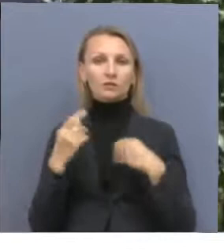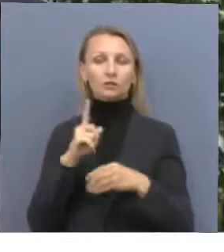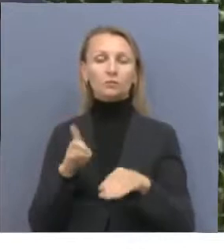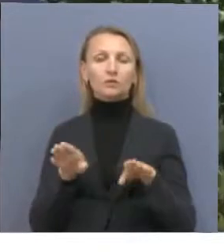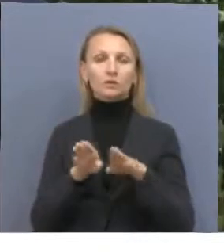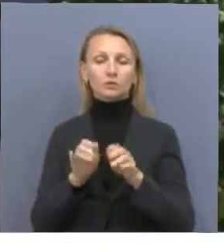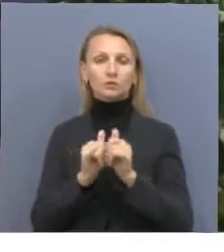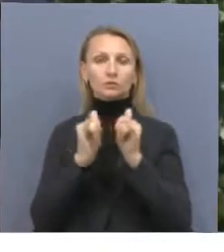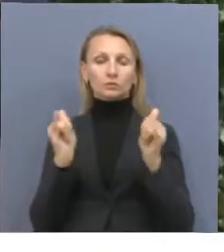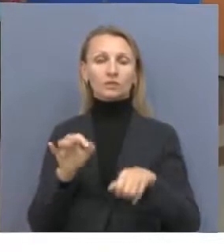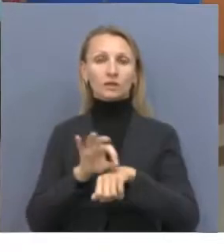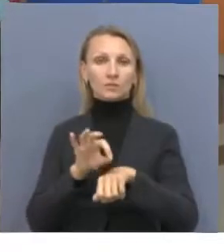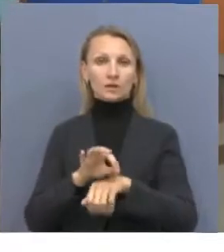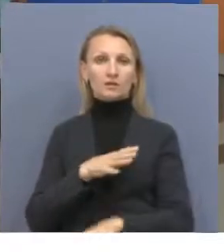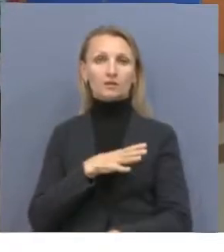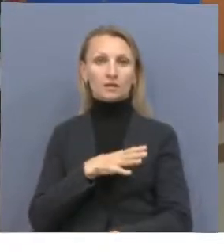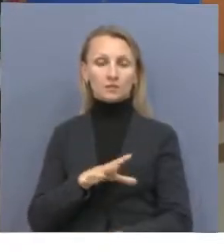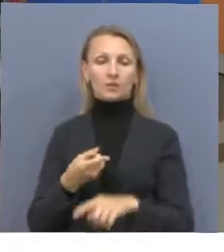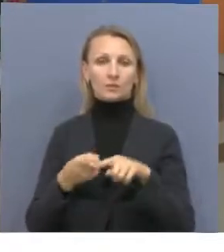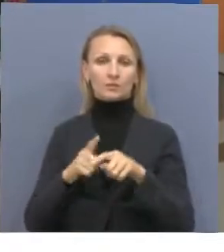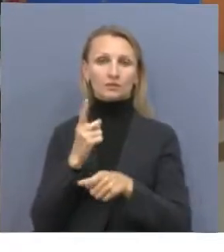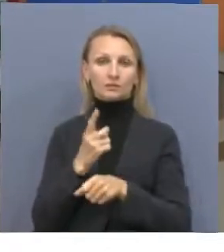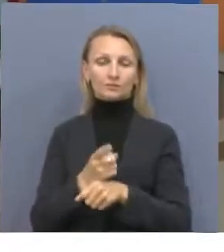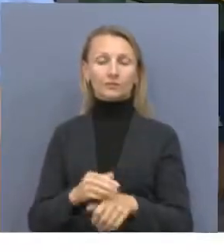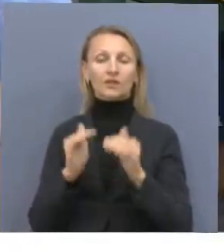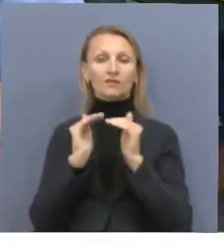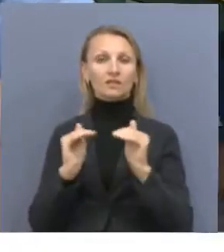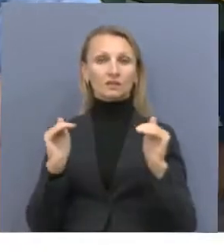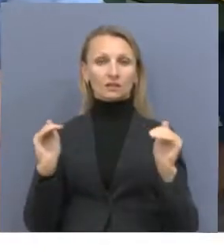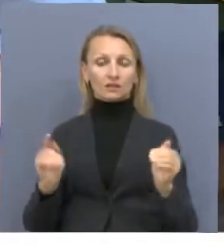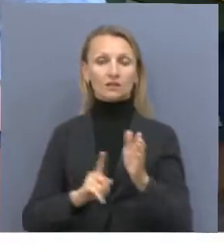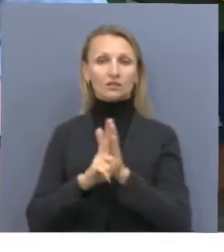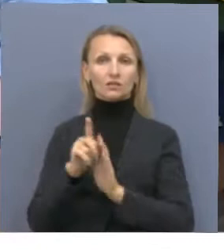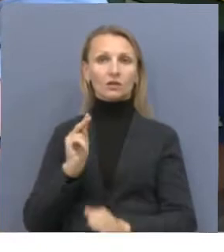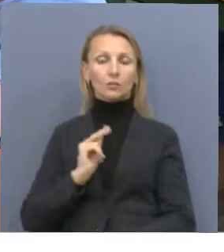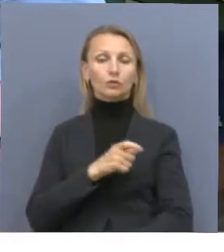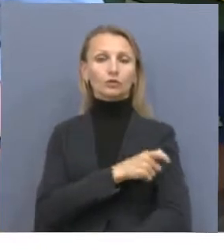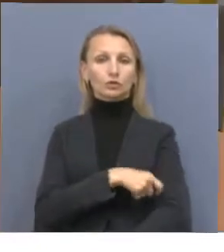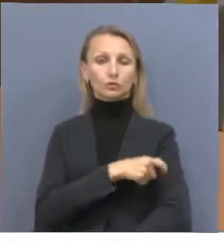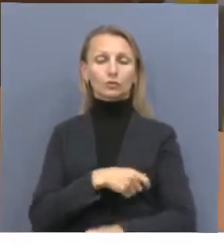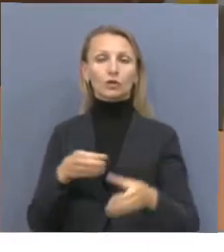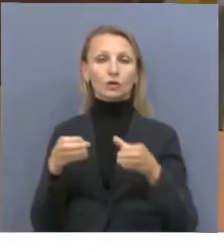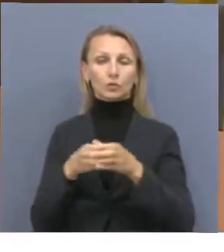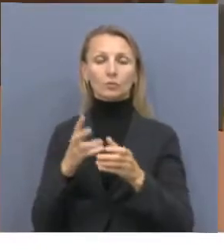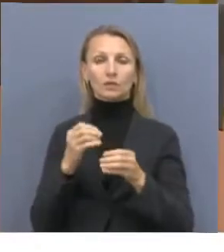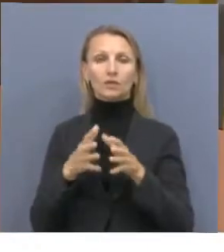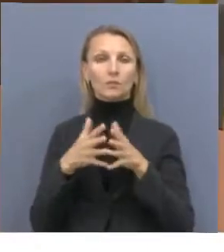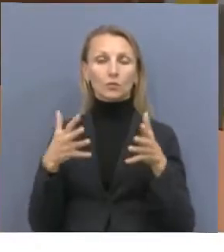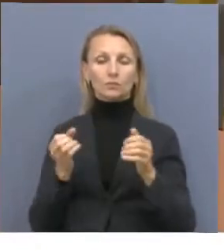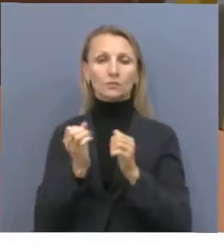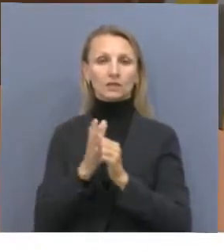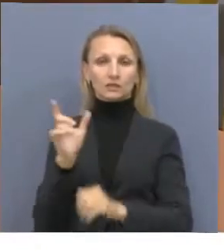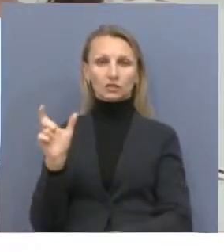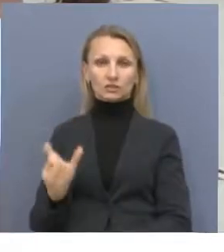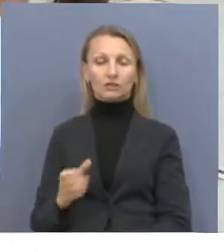роста заболеваемости. Стоит отметить, в детских садах начинают свою работу дежурные группы с численностью не более 15 человек.